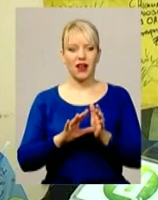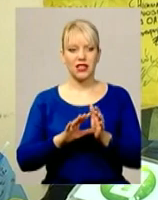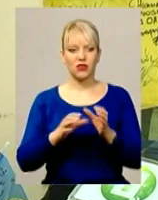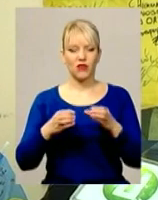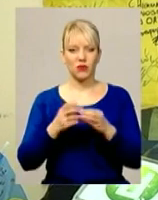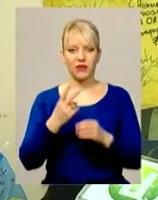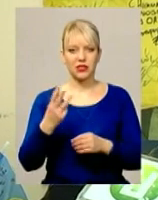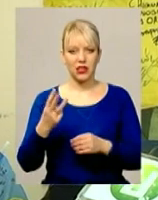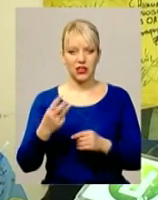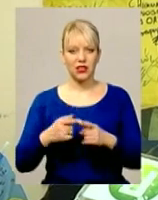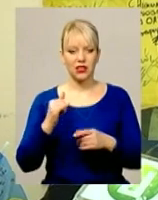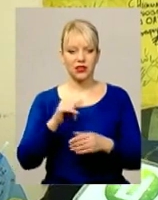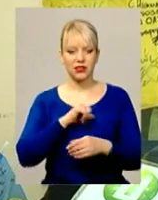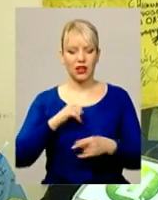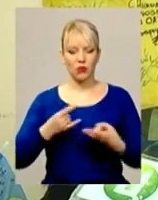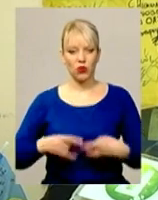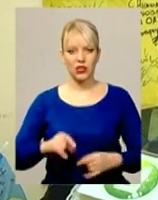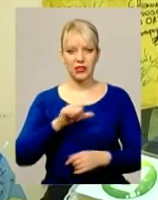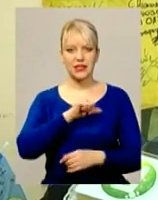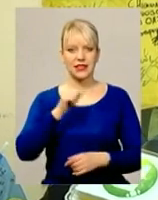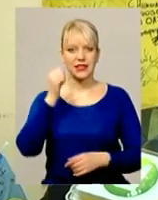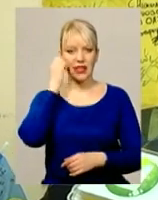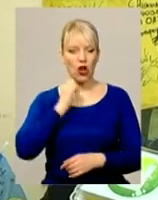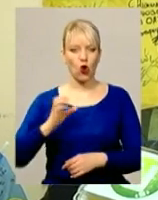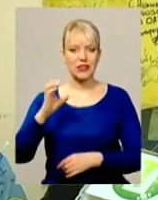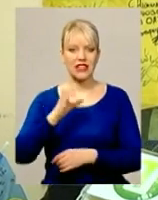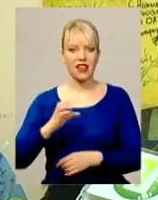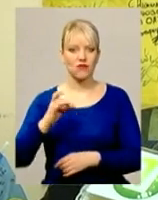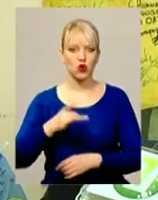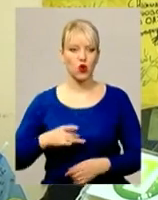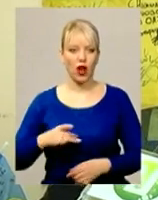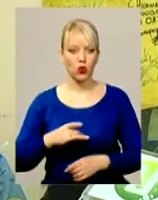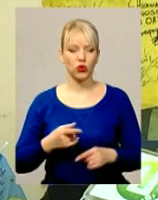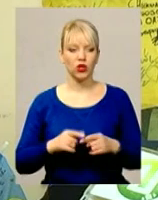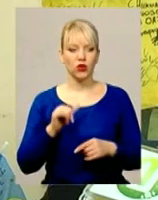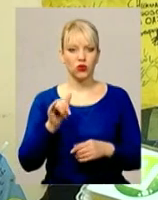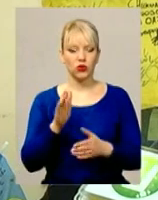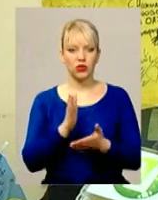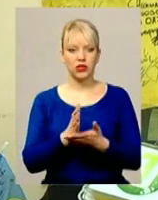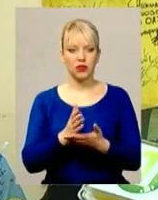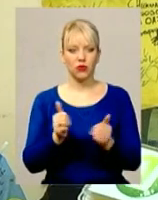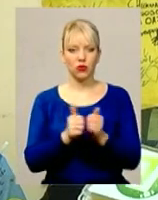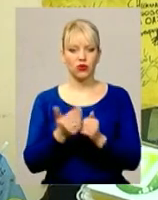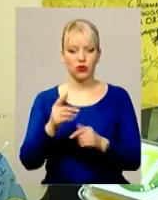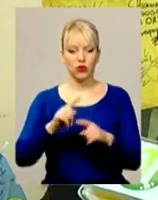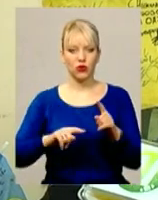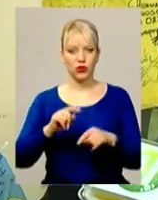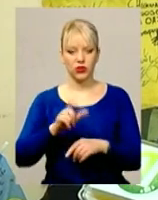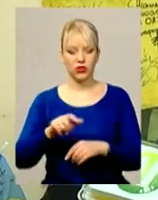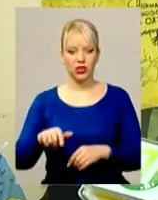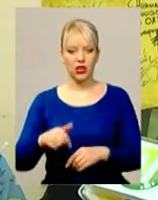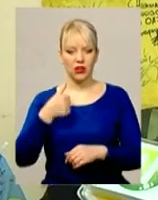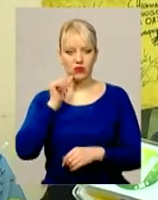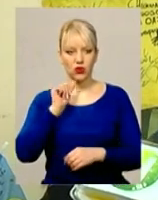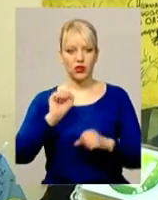Сам уродженець Старосинявського району. Зараз з ним знаходяться поруч його родичі. Вчора ми змогли